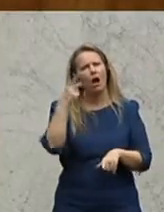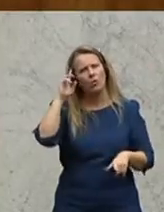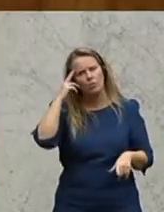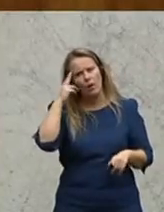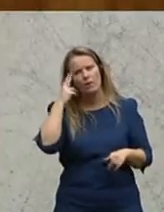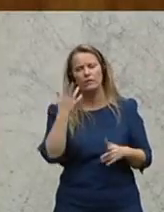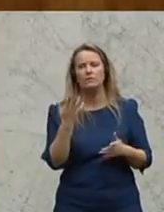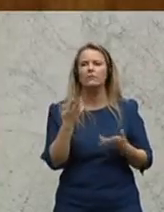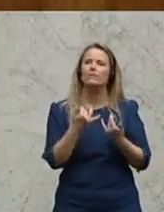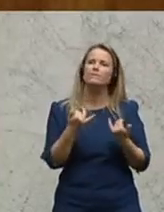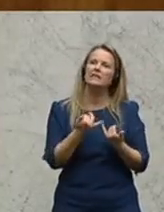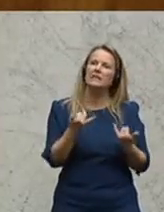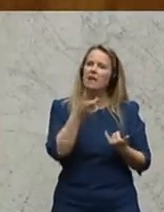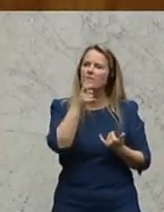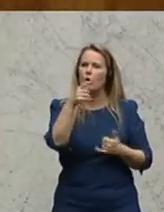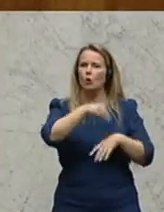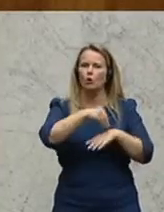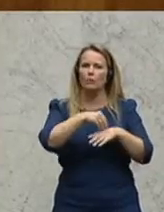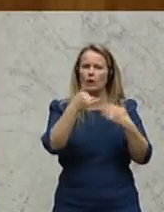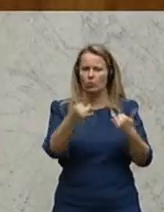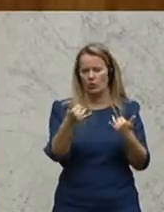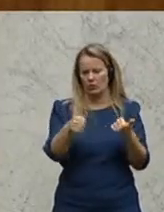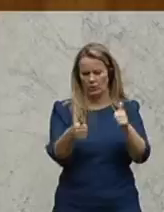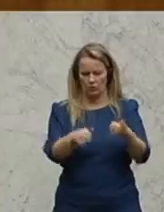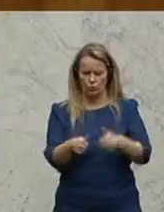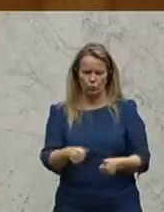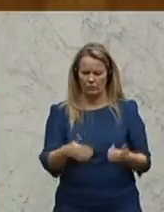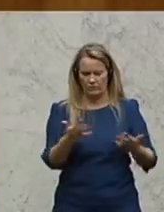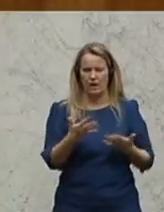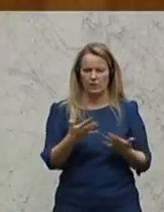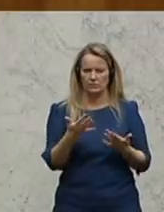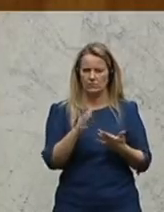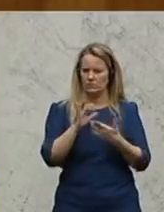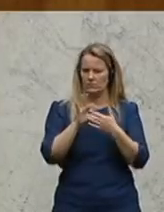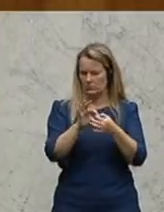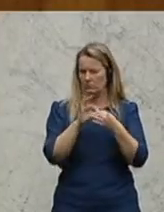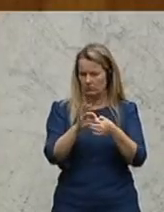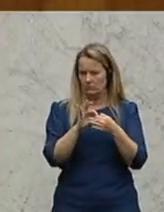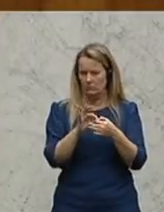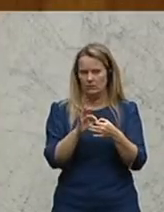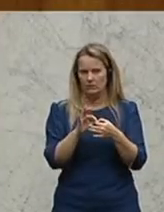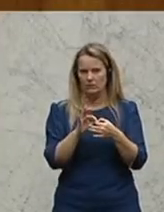wie ich mir meine Wortmeldungen zusammenrichte, vor allem was das jetzt betrifft.